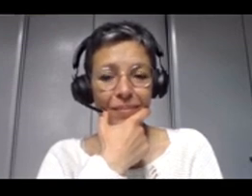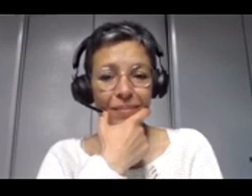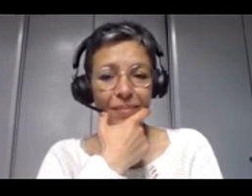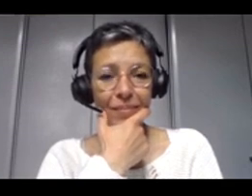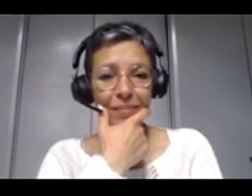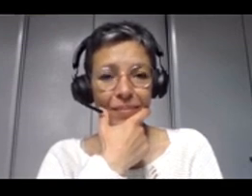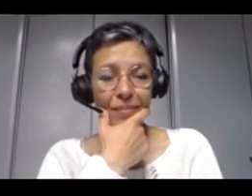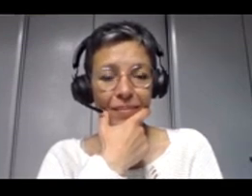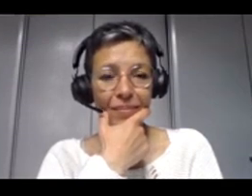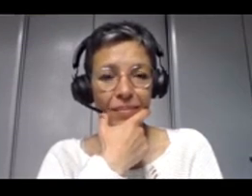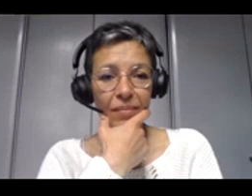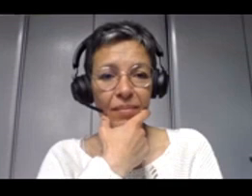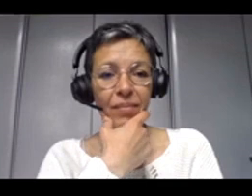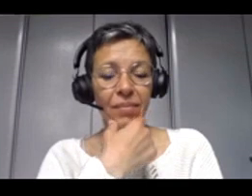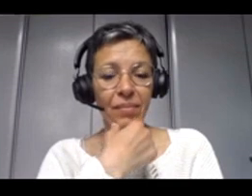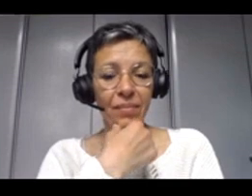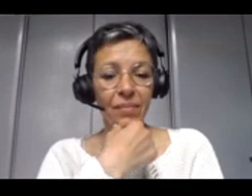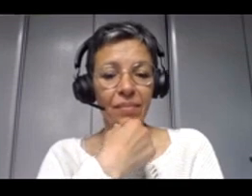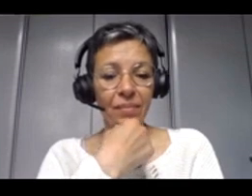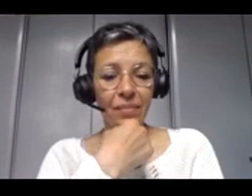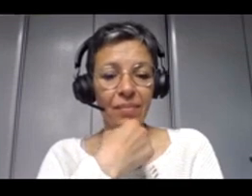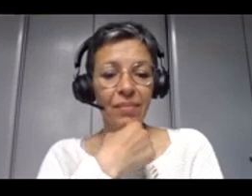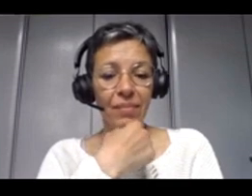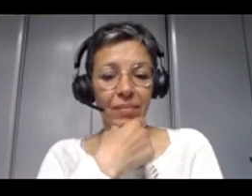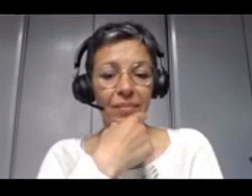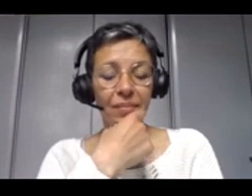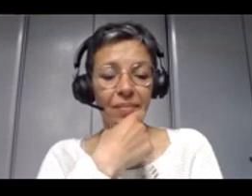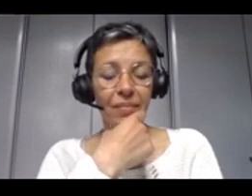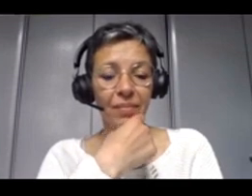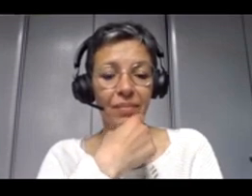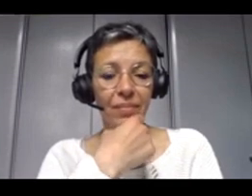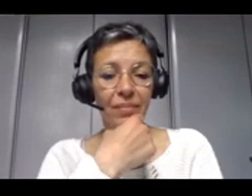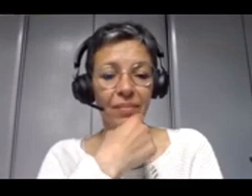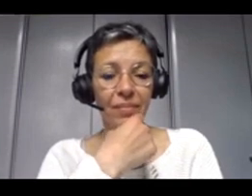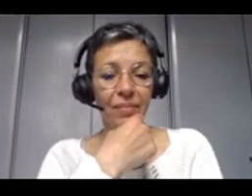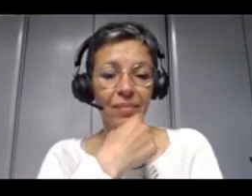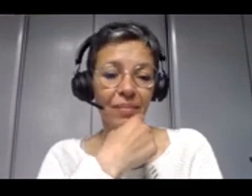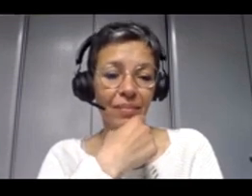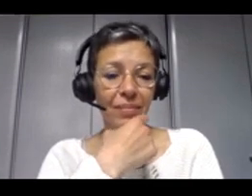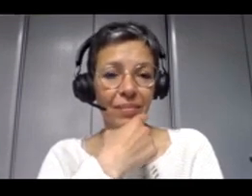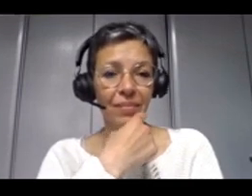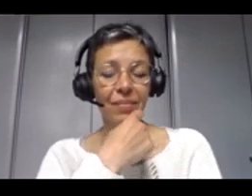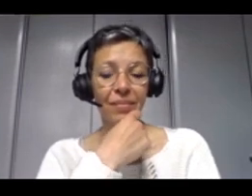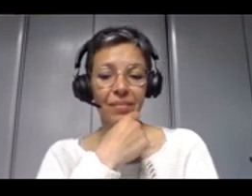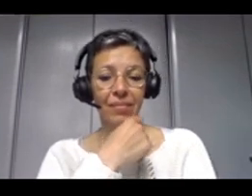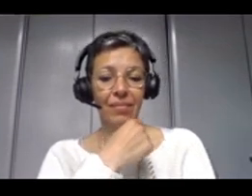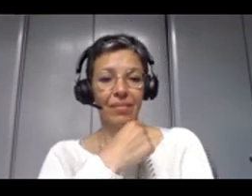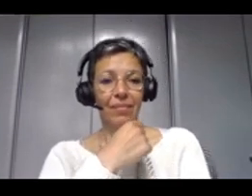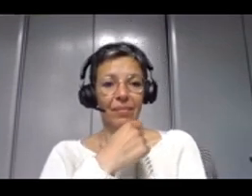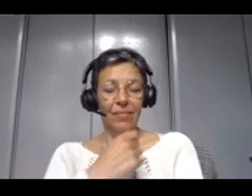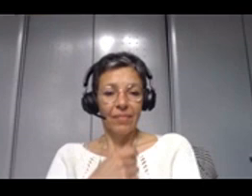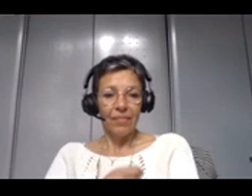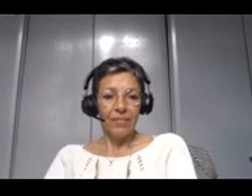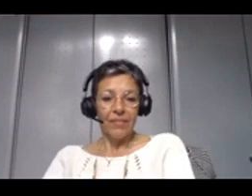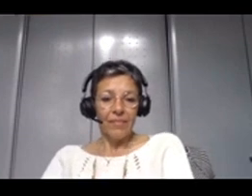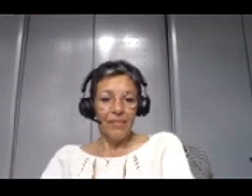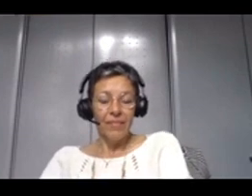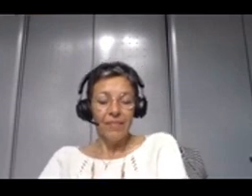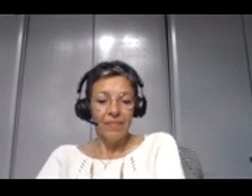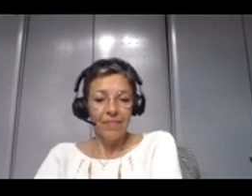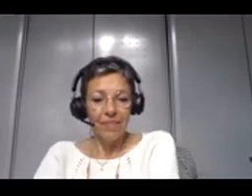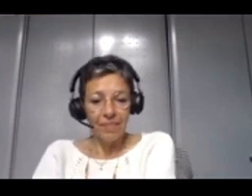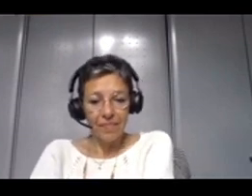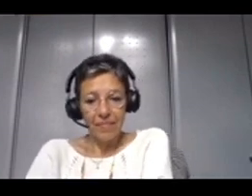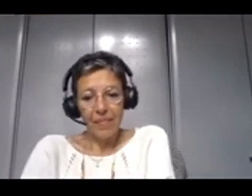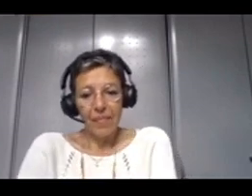bien, il faut que tout ça soit délivré à ce moment-là du projet. Donc, bon, il se trouve qu'avec les AIMO BIM, la chose finit par se mettre en place